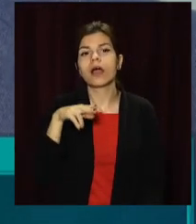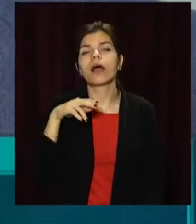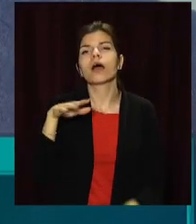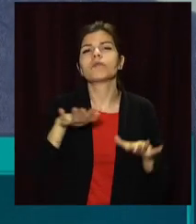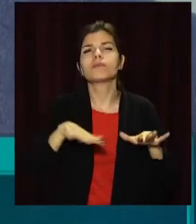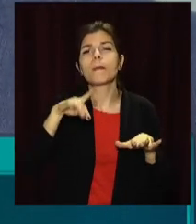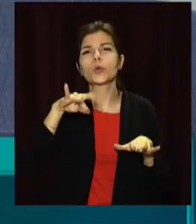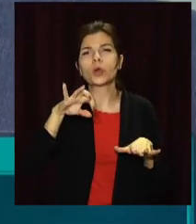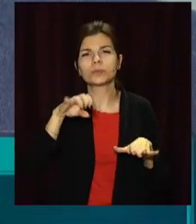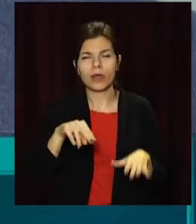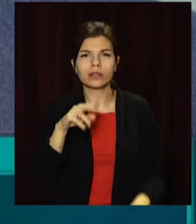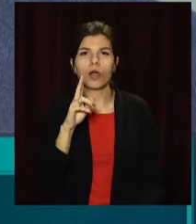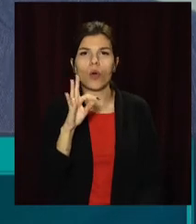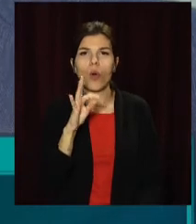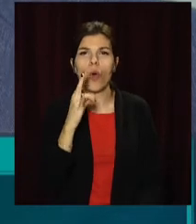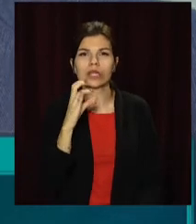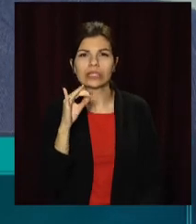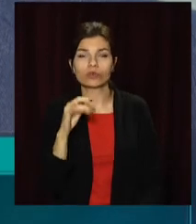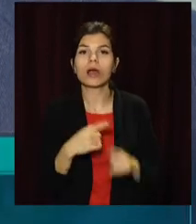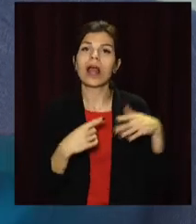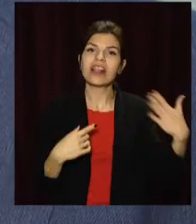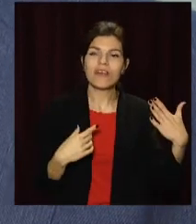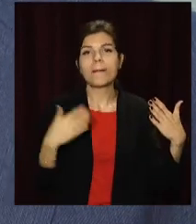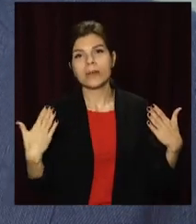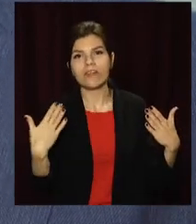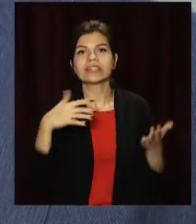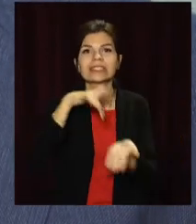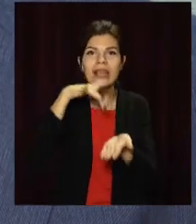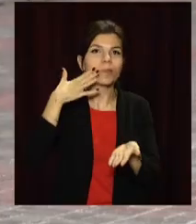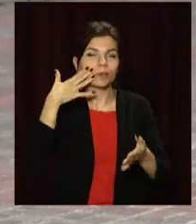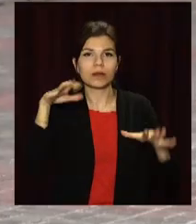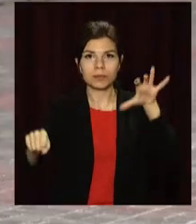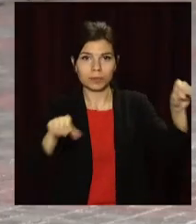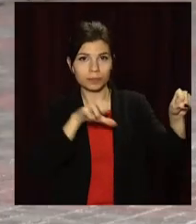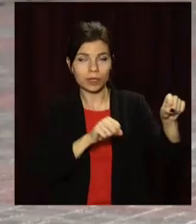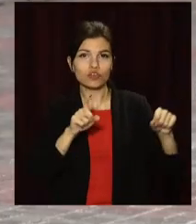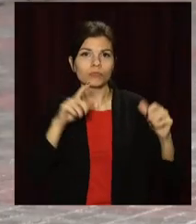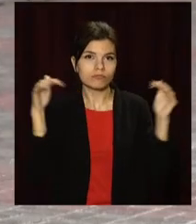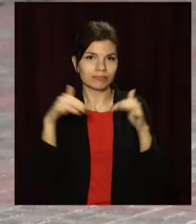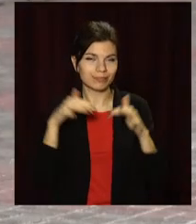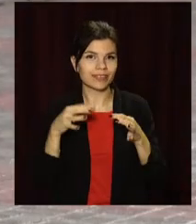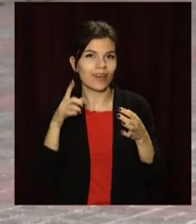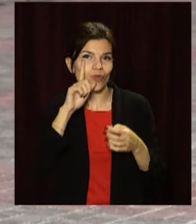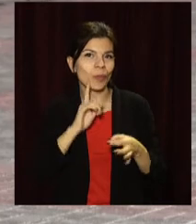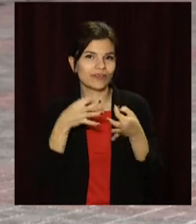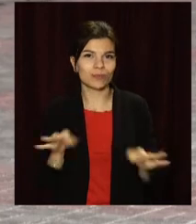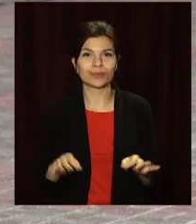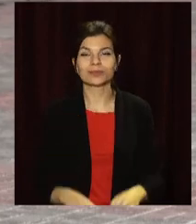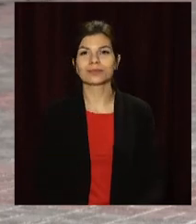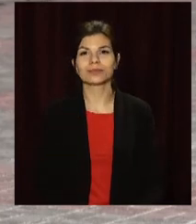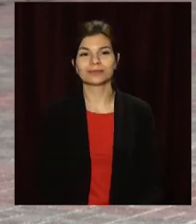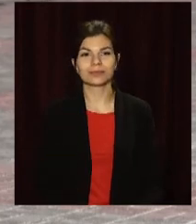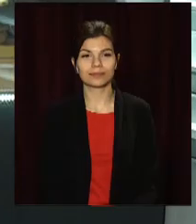Конституції, щоб у нас центральна частина була вхвачена, Лівий берег, а також Южний район. Дар'я Пшенична, Денис Крикос, OpenNews, Телканал